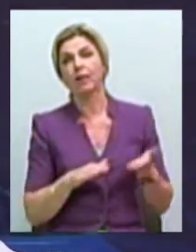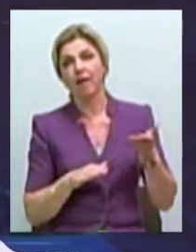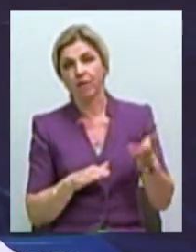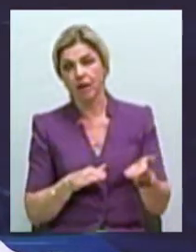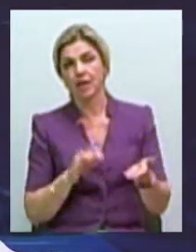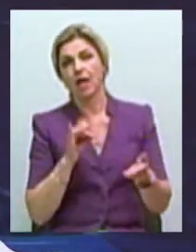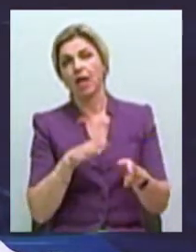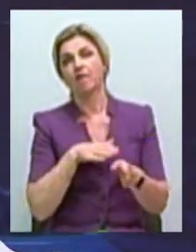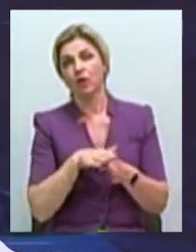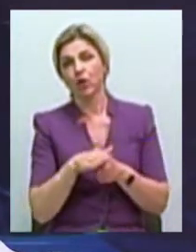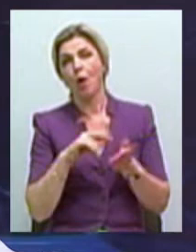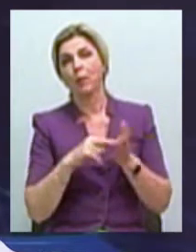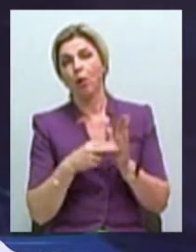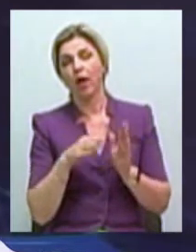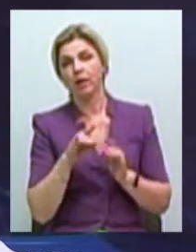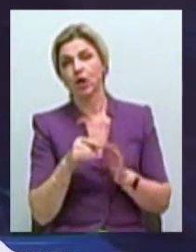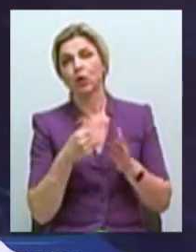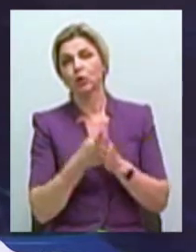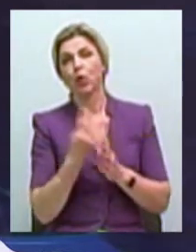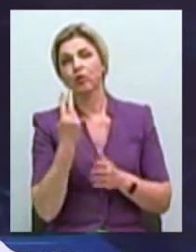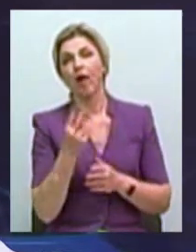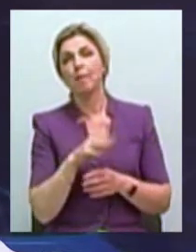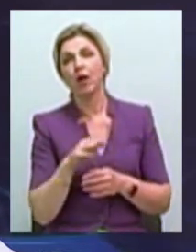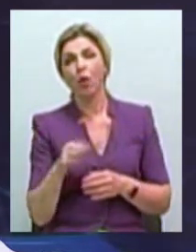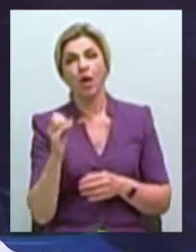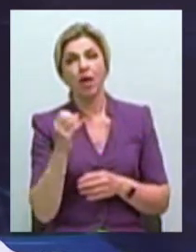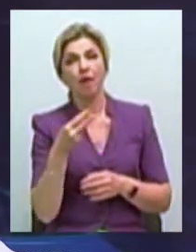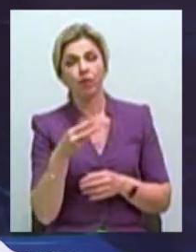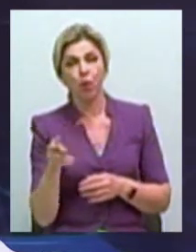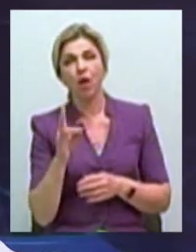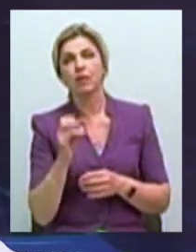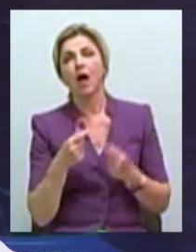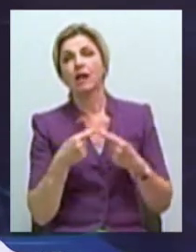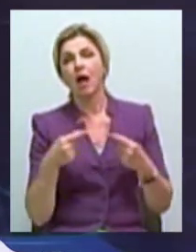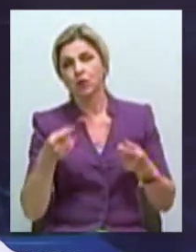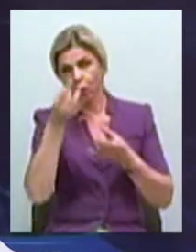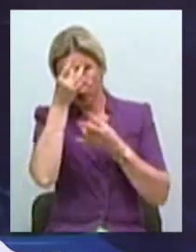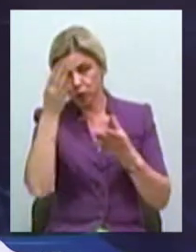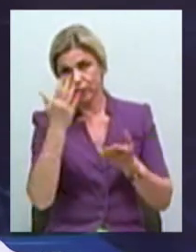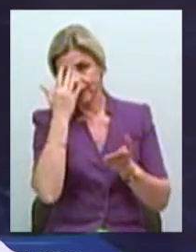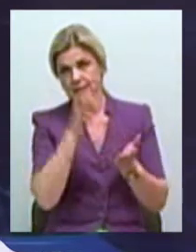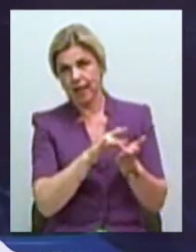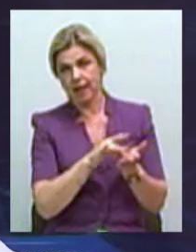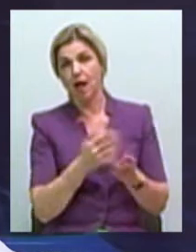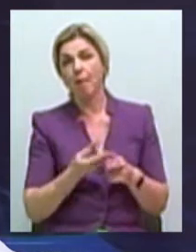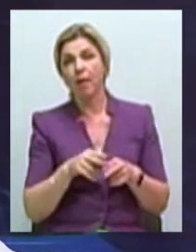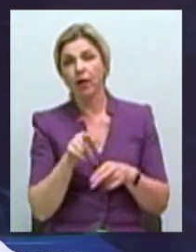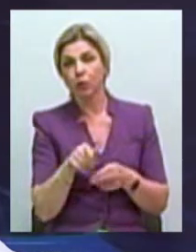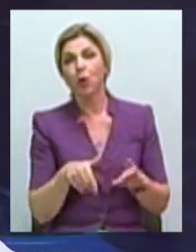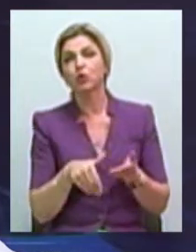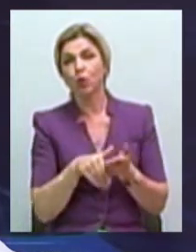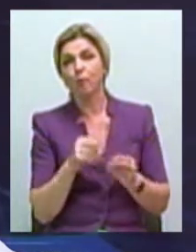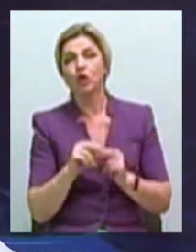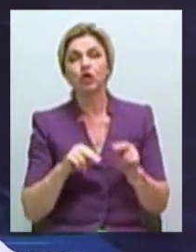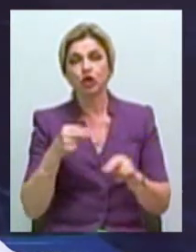реализовывать проекты там до 2 миллионов евро на различные культурные цели. Поэтому инструменты,